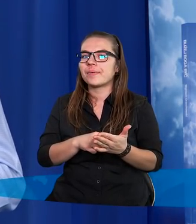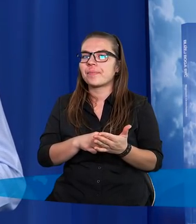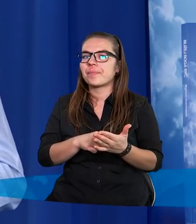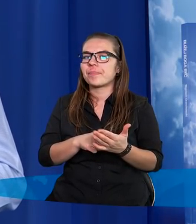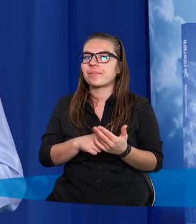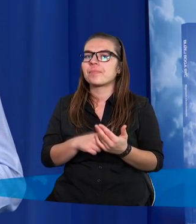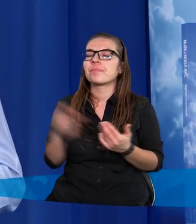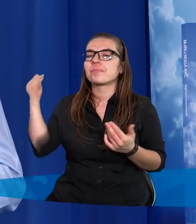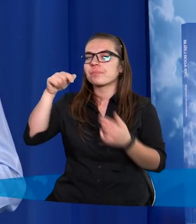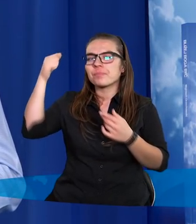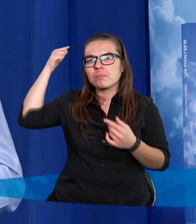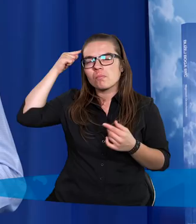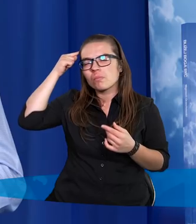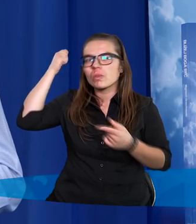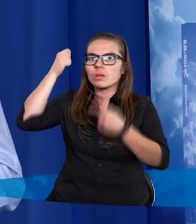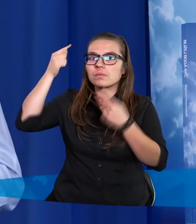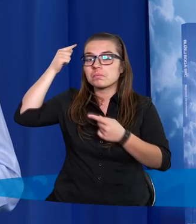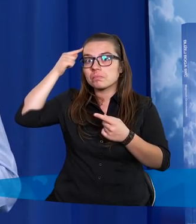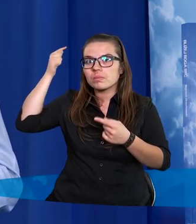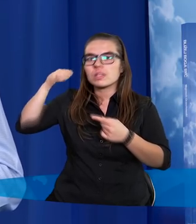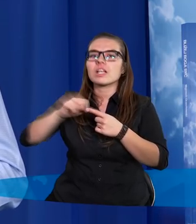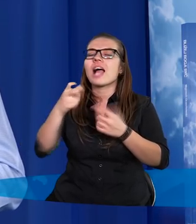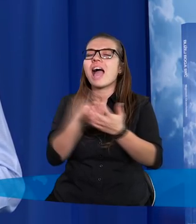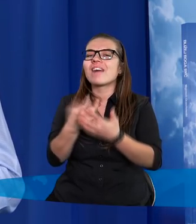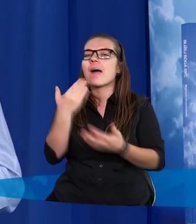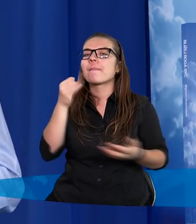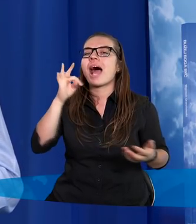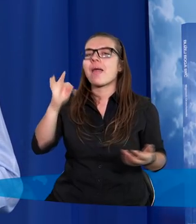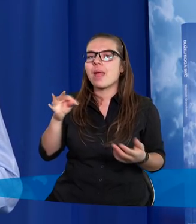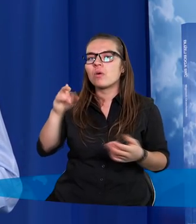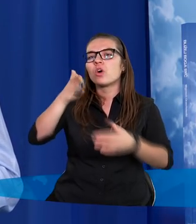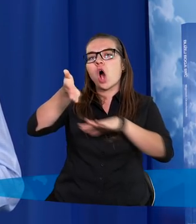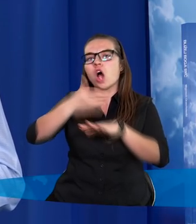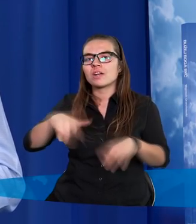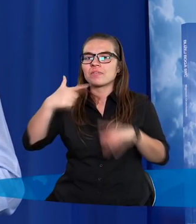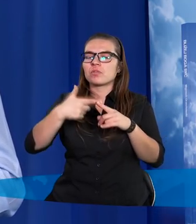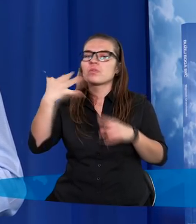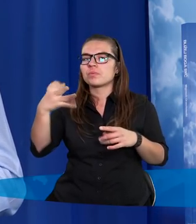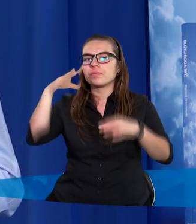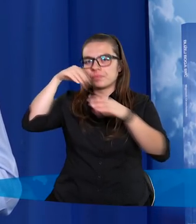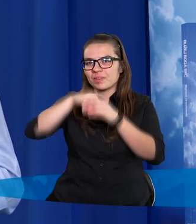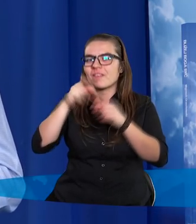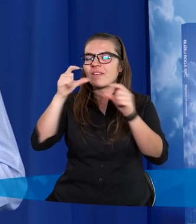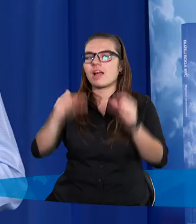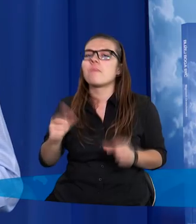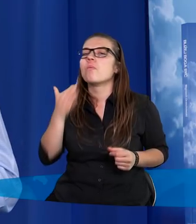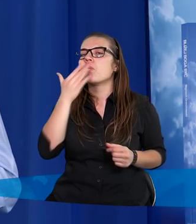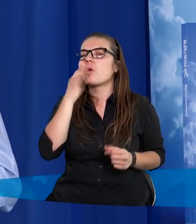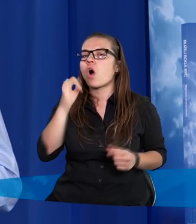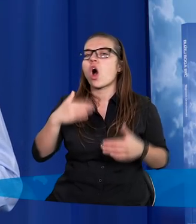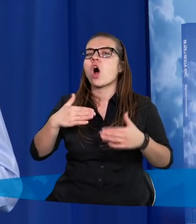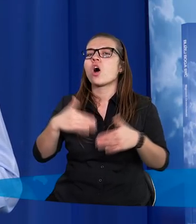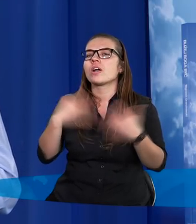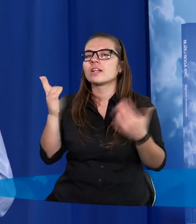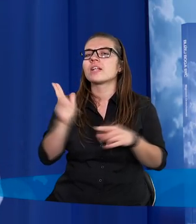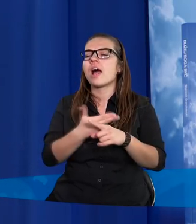przyszły do mojej głowy myśli z Ewangelii Mateusza, z rozdziału 25. Ten fragment mówi o dniu,